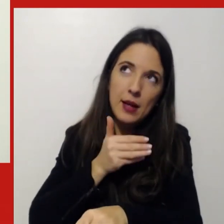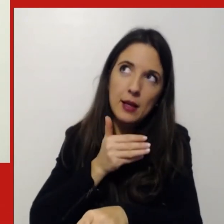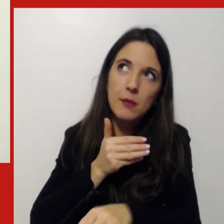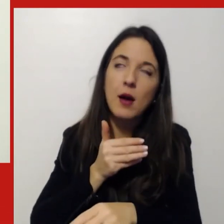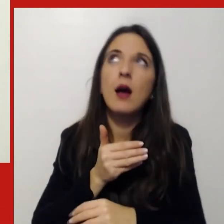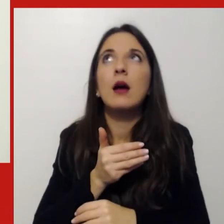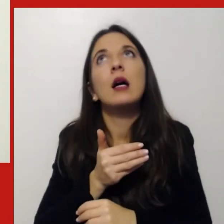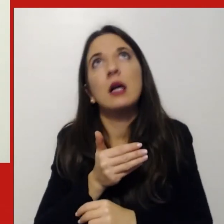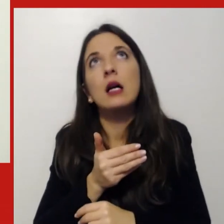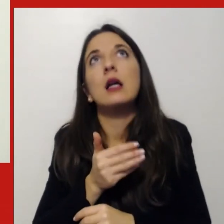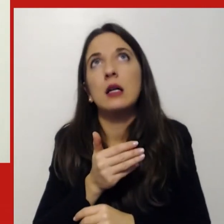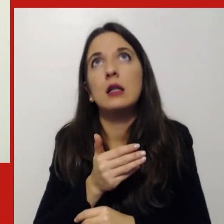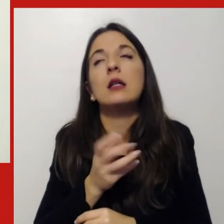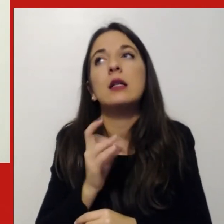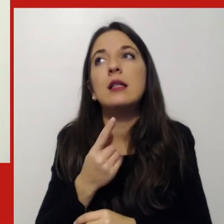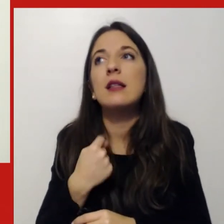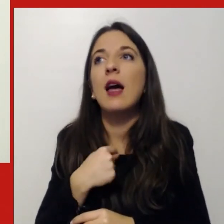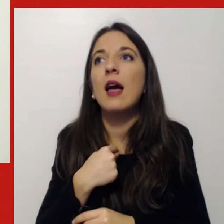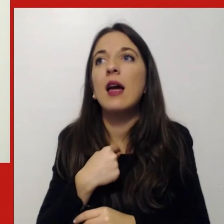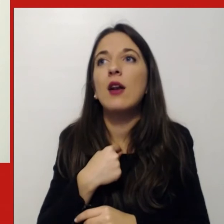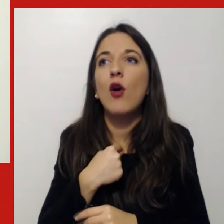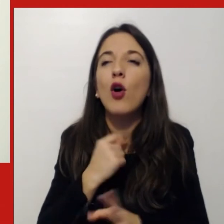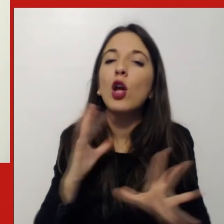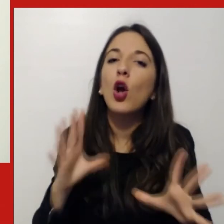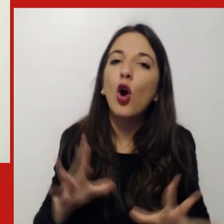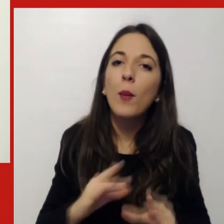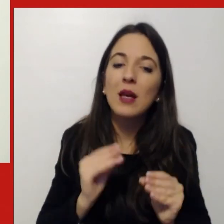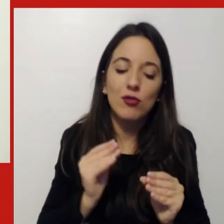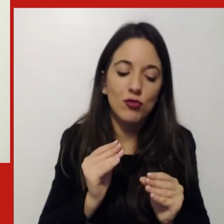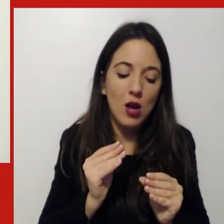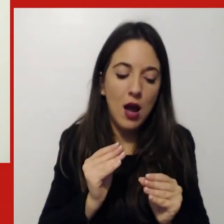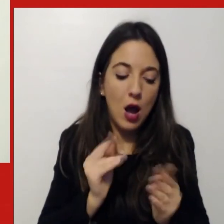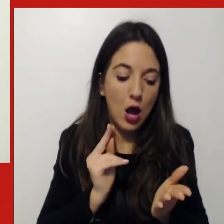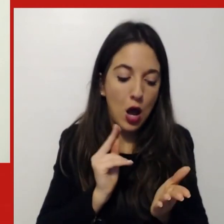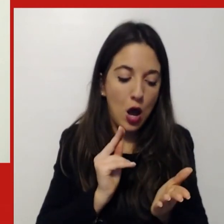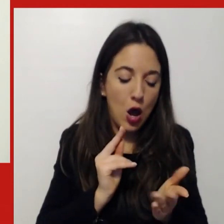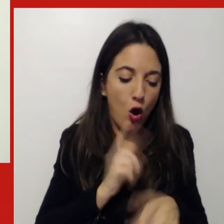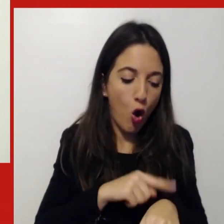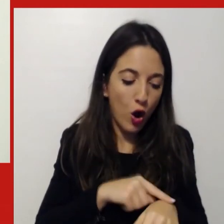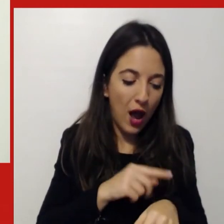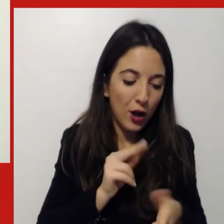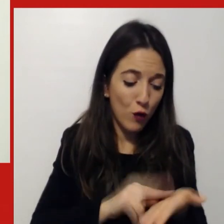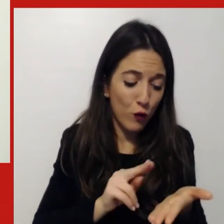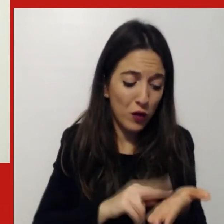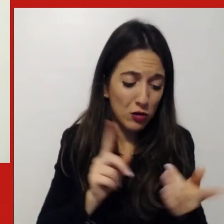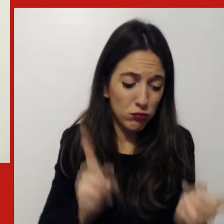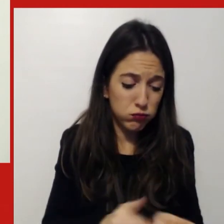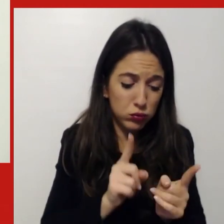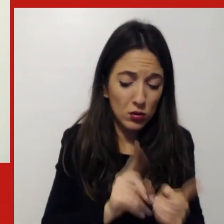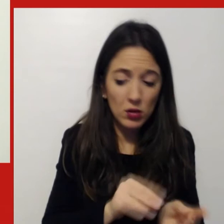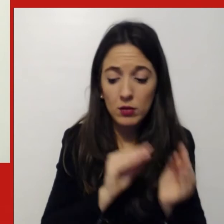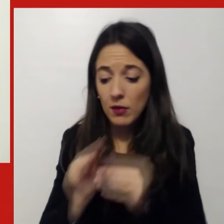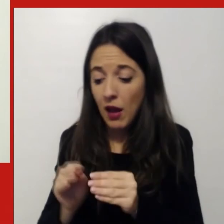di lavorare a casa con lo stesso tipo di orario come un punto di arrivo è molto fuorviante